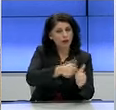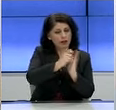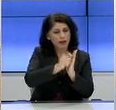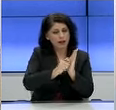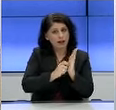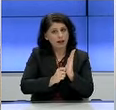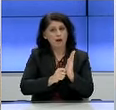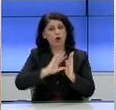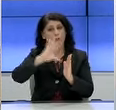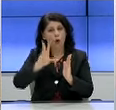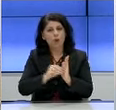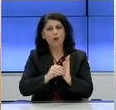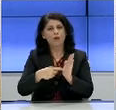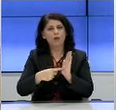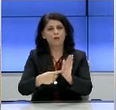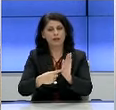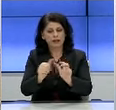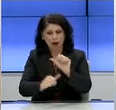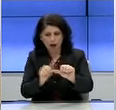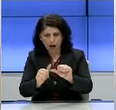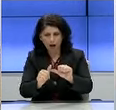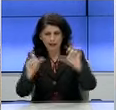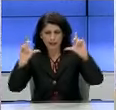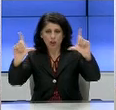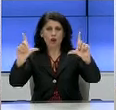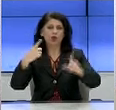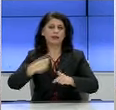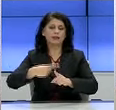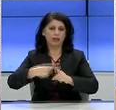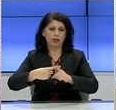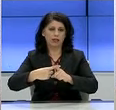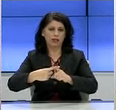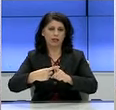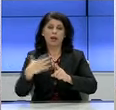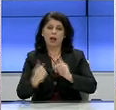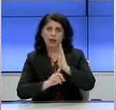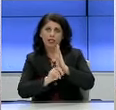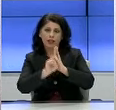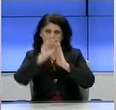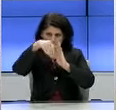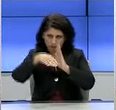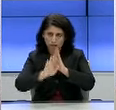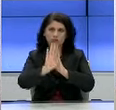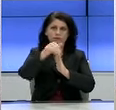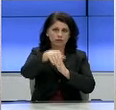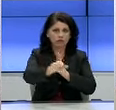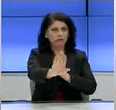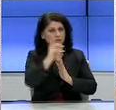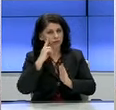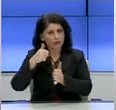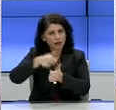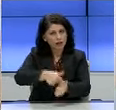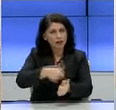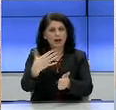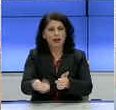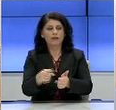πλατφόρμες, αποτυπώνοντας τις μεταβολές της επιδημιολογικής εικόνας της χώρας και παρέχοντας την πρωτογενή πληροφορία, η οποία εξάγεται από τα